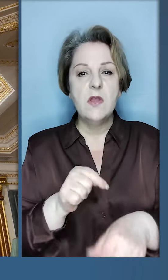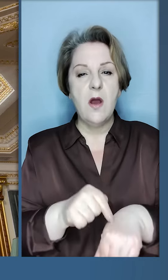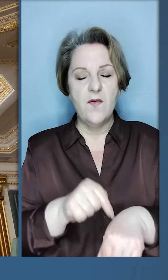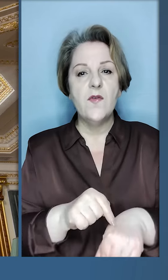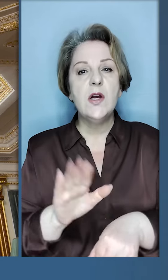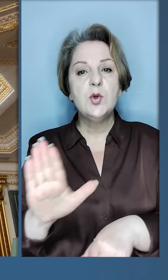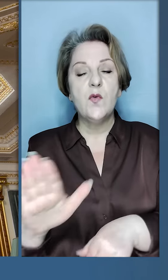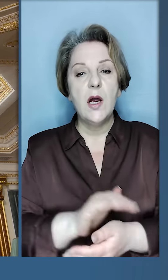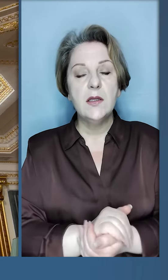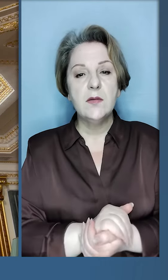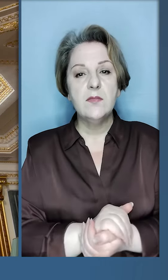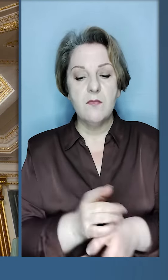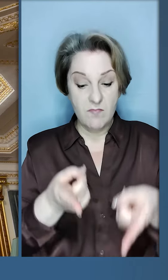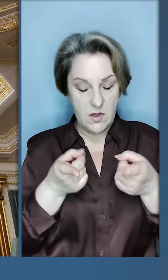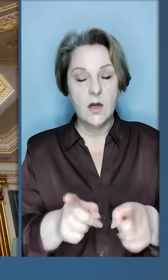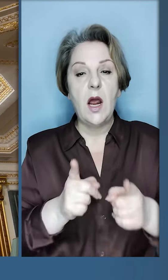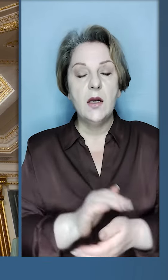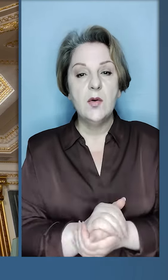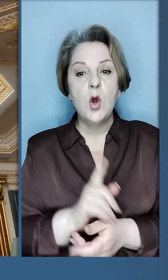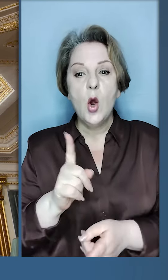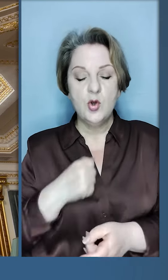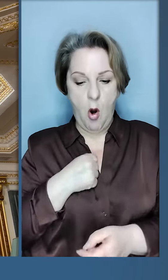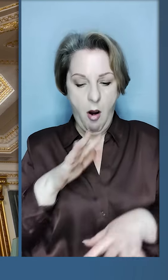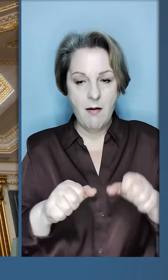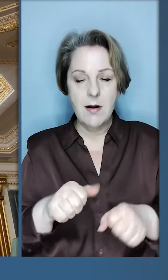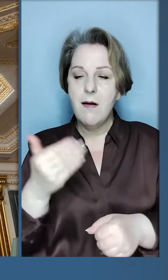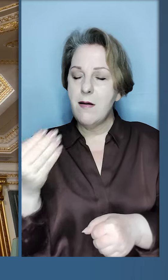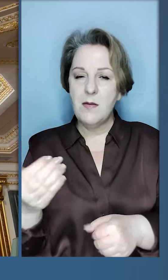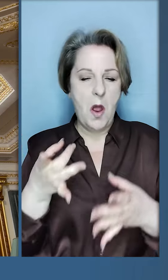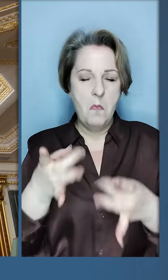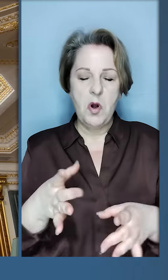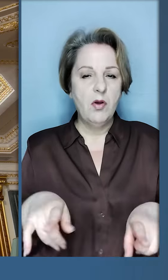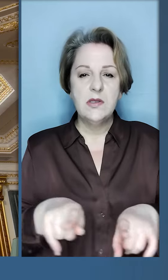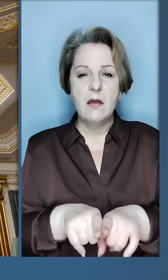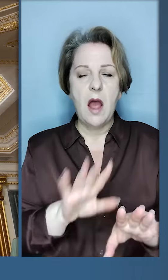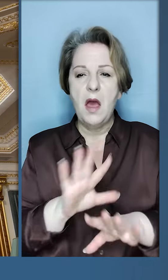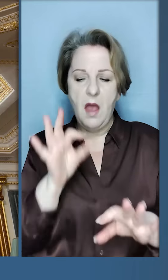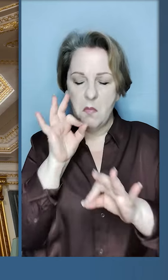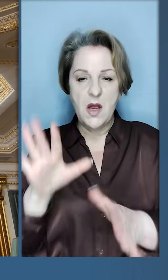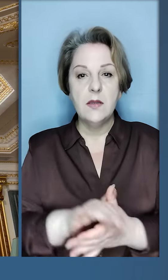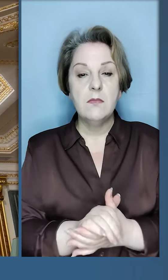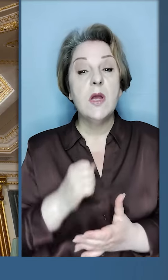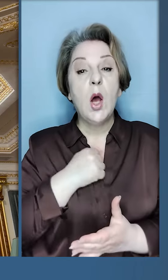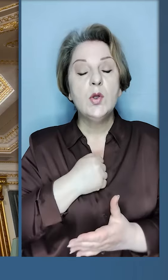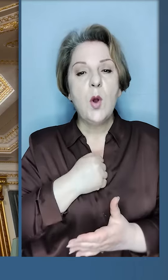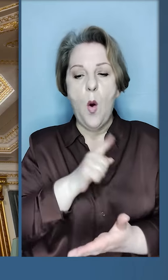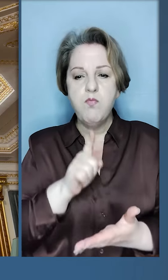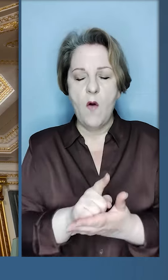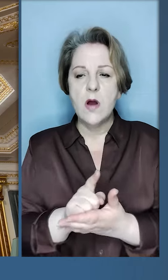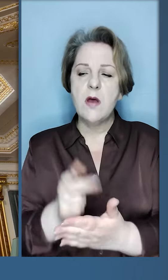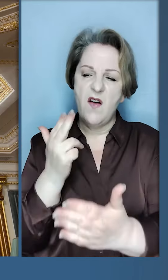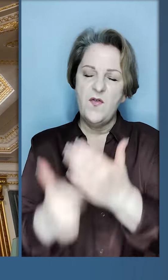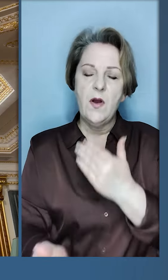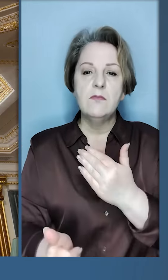відчувати реально, що агресія їм просто так не минеться. Зло повинно